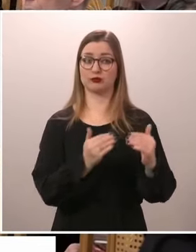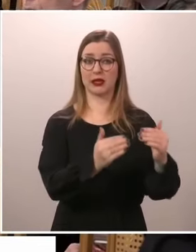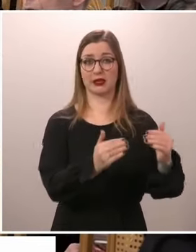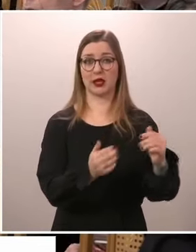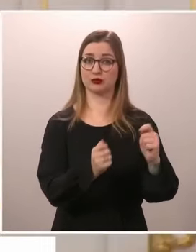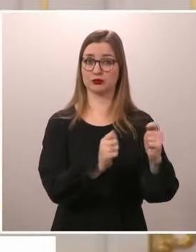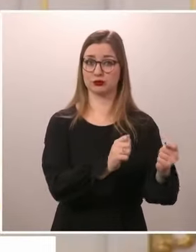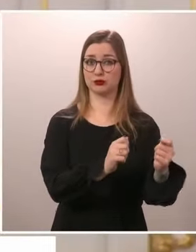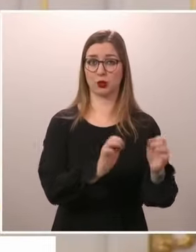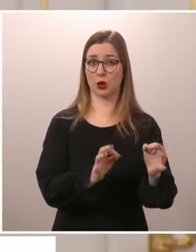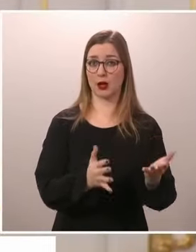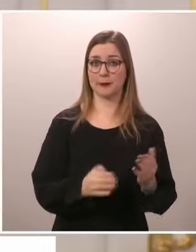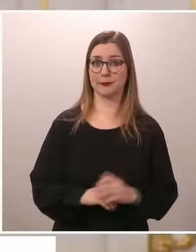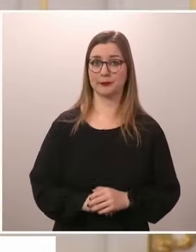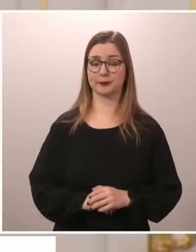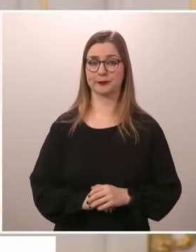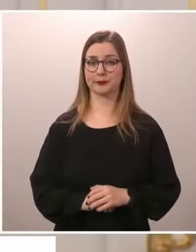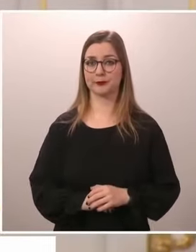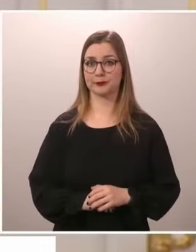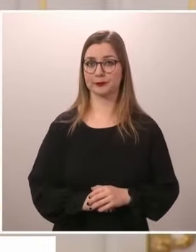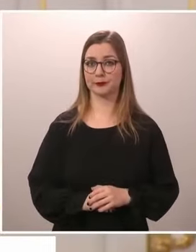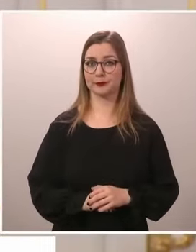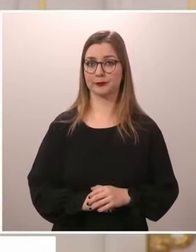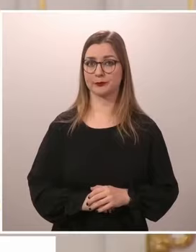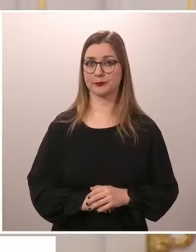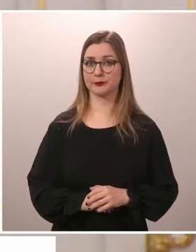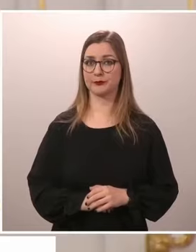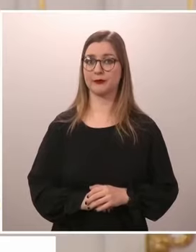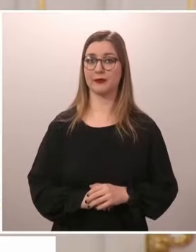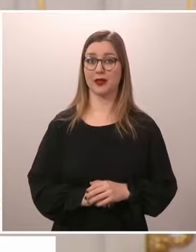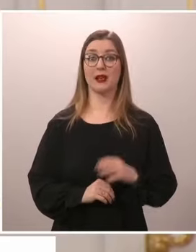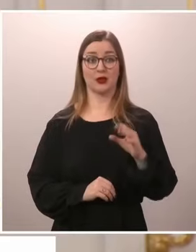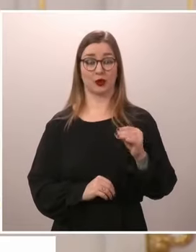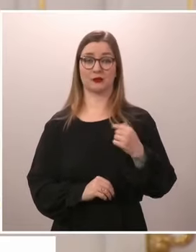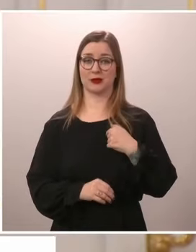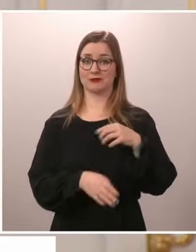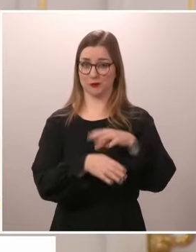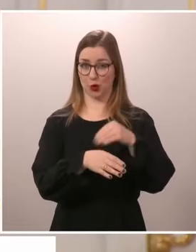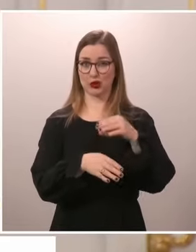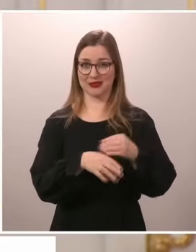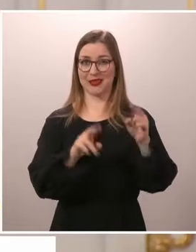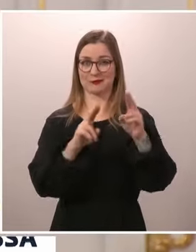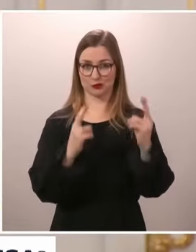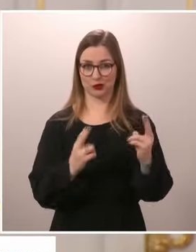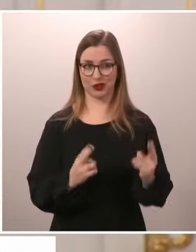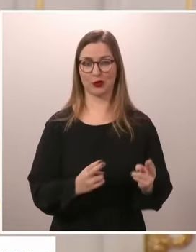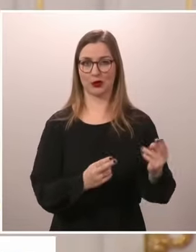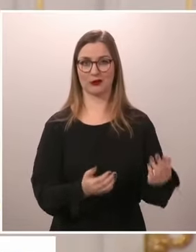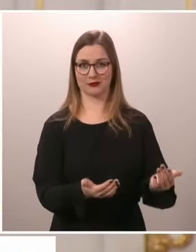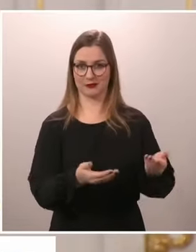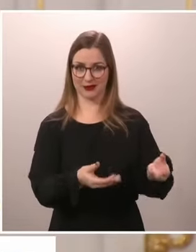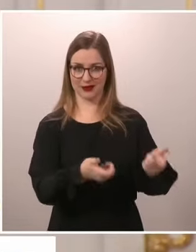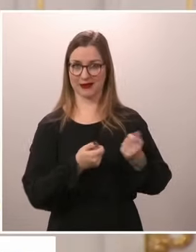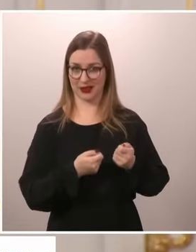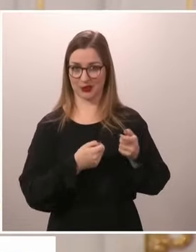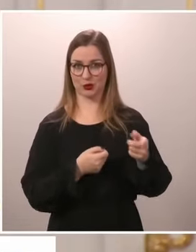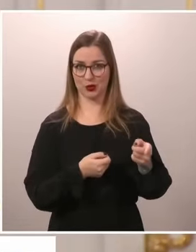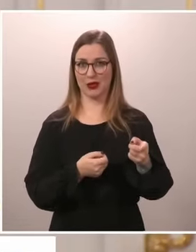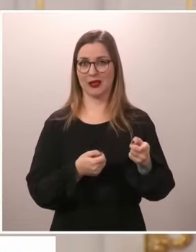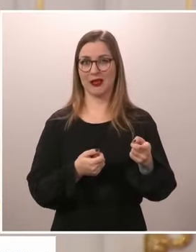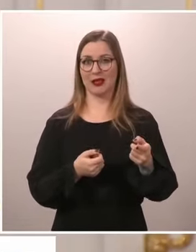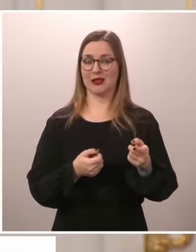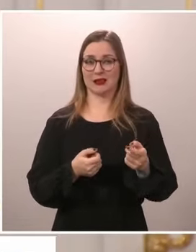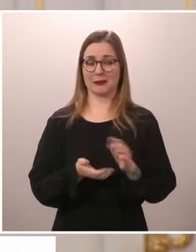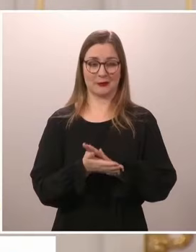Ja, jag trodde faktiskt att du frågade om fått några gratulationer från Sverige, så det var därför jag har blivit överraskat. Nej, jag har inte fått några gratulationer från Ryssland och förväntat mig